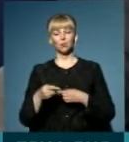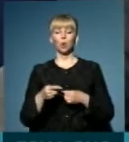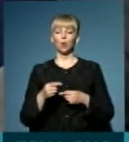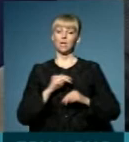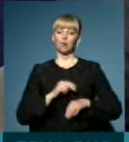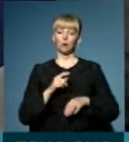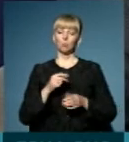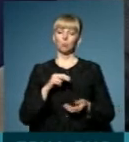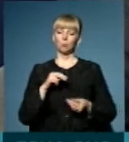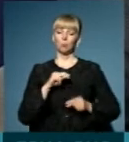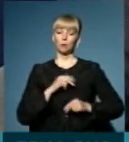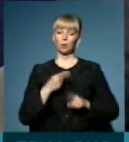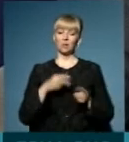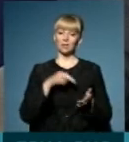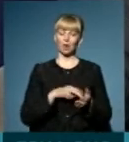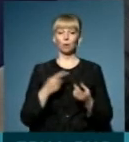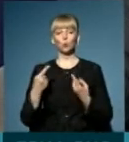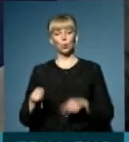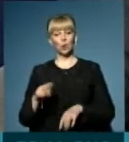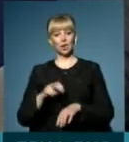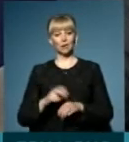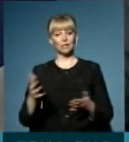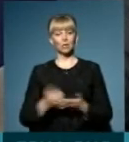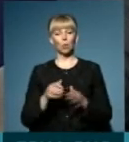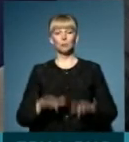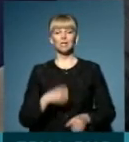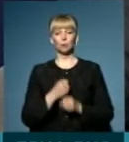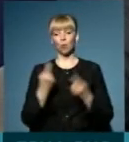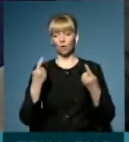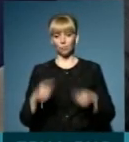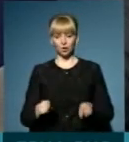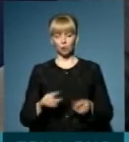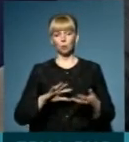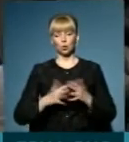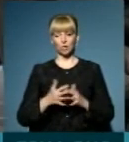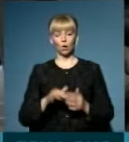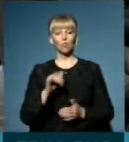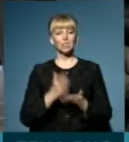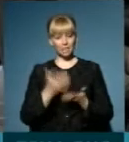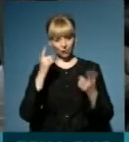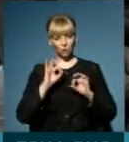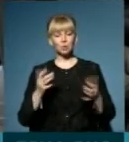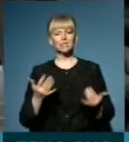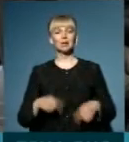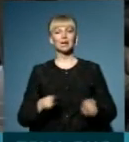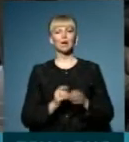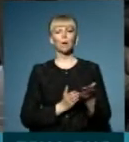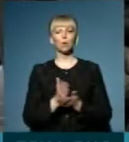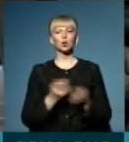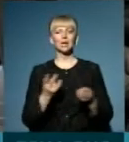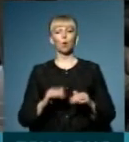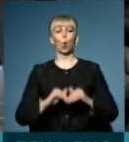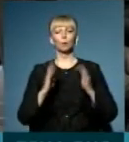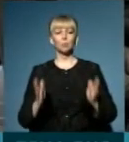лікар працює на півставки, або другий лікар знаходує місце роботи в іншому селі. У вас є інформація, скільки таких посад потрібно